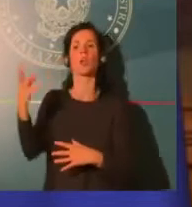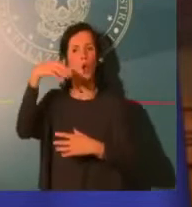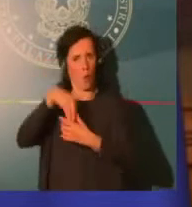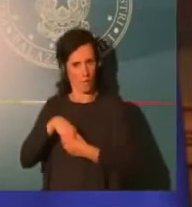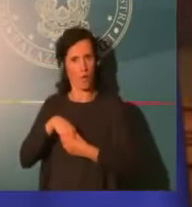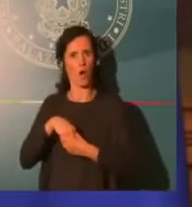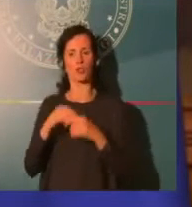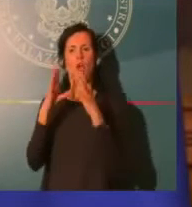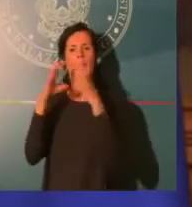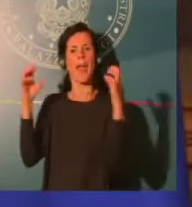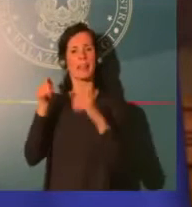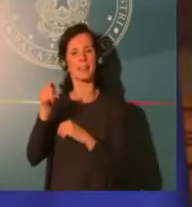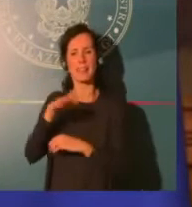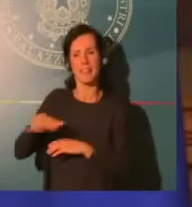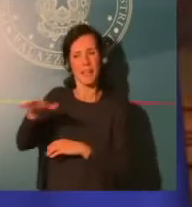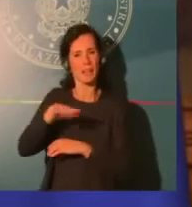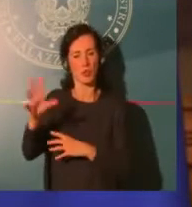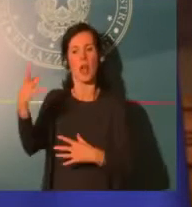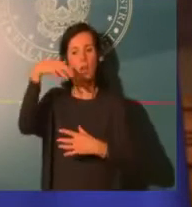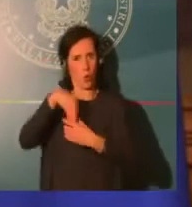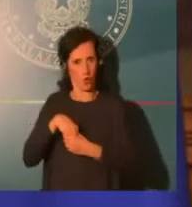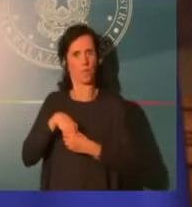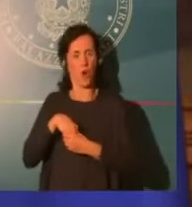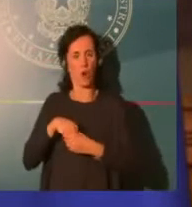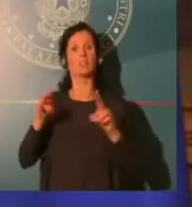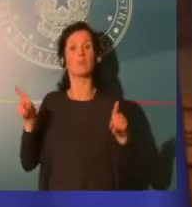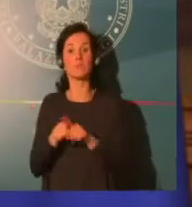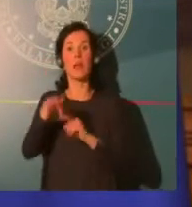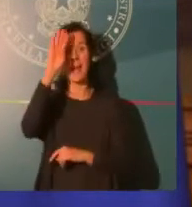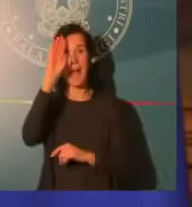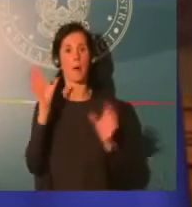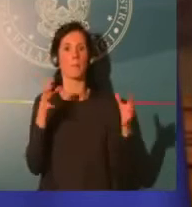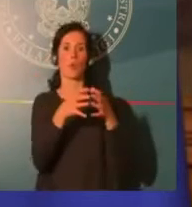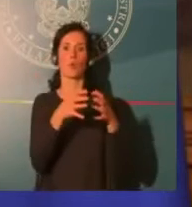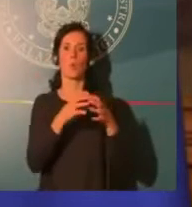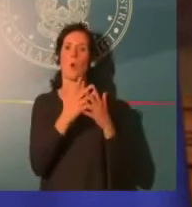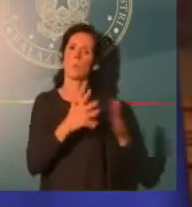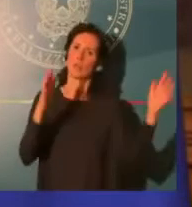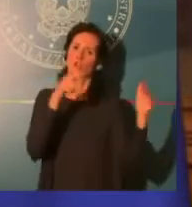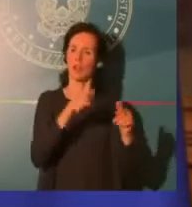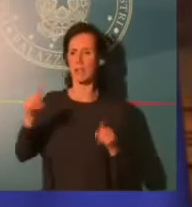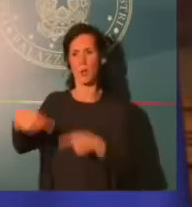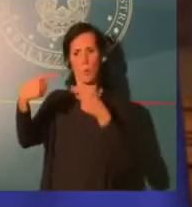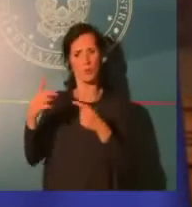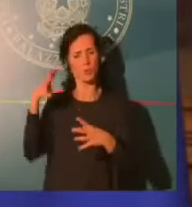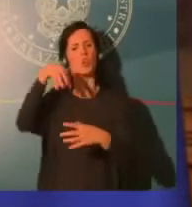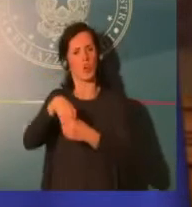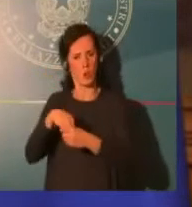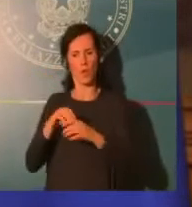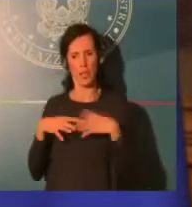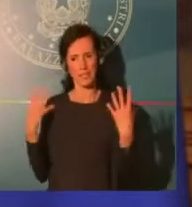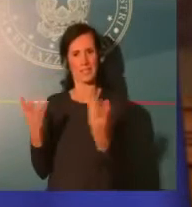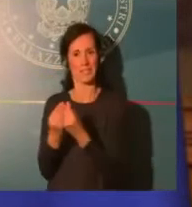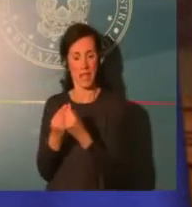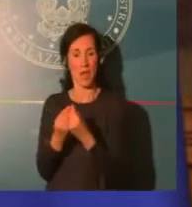opposizione. Alla fine a luna di notte abbiamo convenuto che erano queste le misure, ci siamo